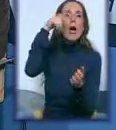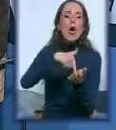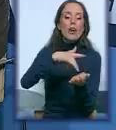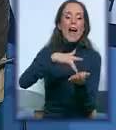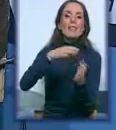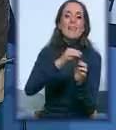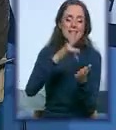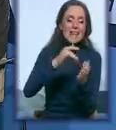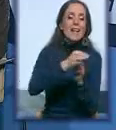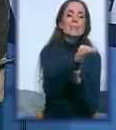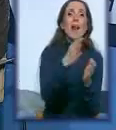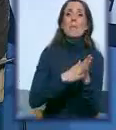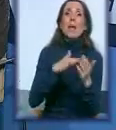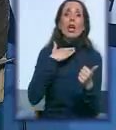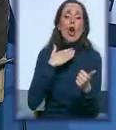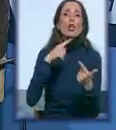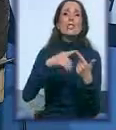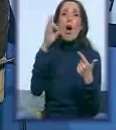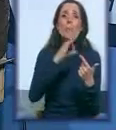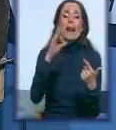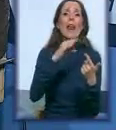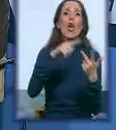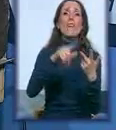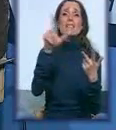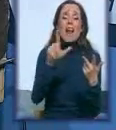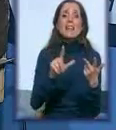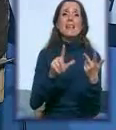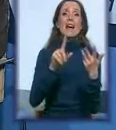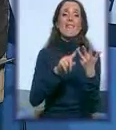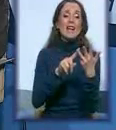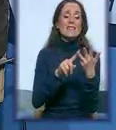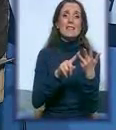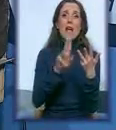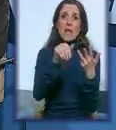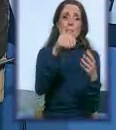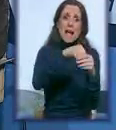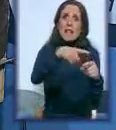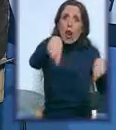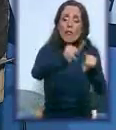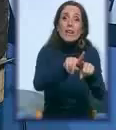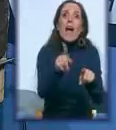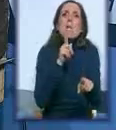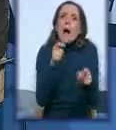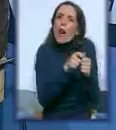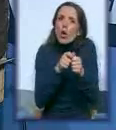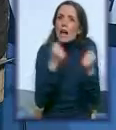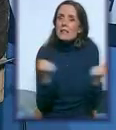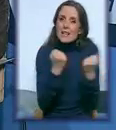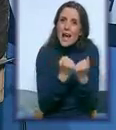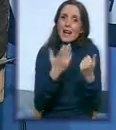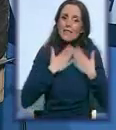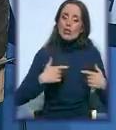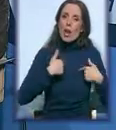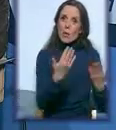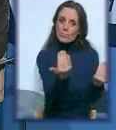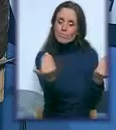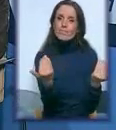hiljada, Obrenovac 80 hiljada, Lazaret 70 hiljada, a vrlo malo organizacija koje su aktivne. Želimo da ih pozovemo da učestvuju